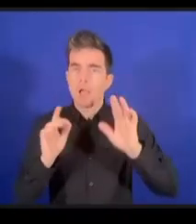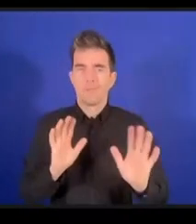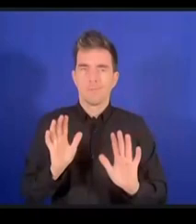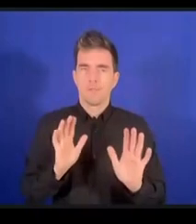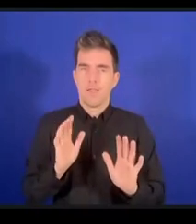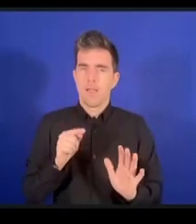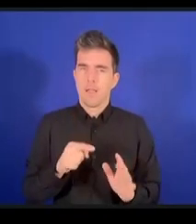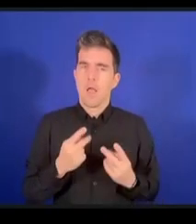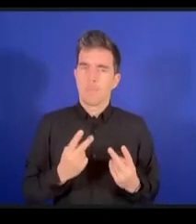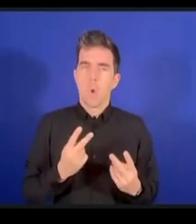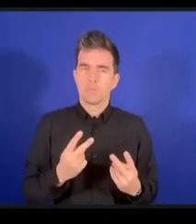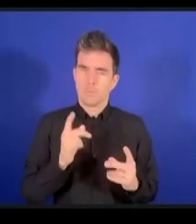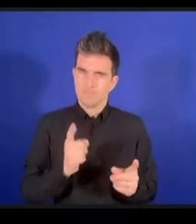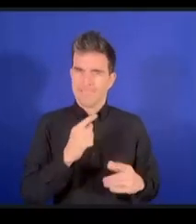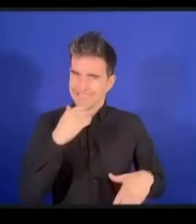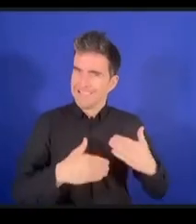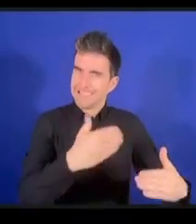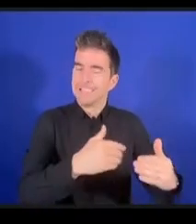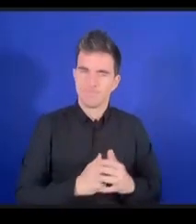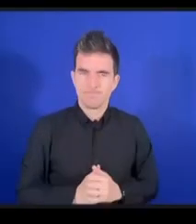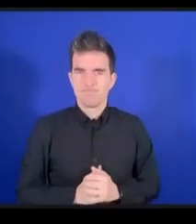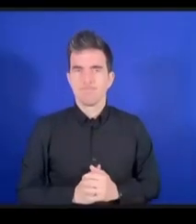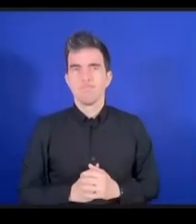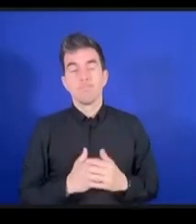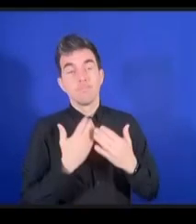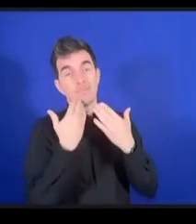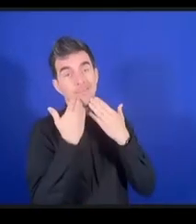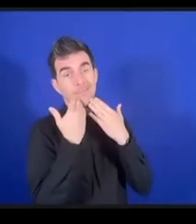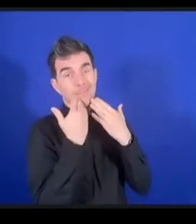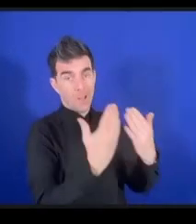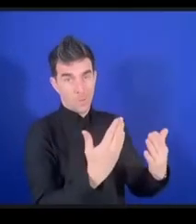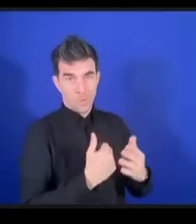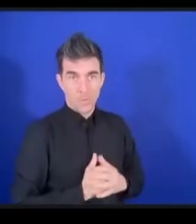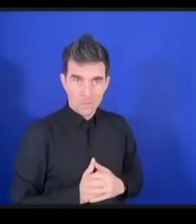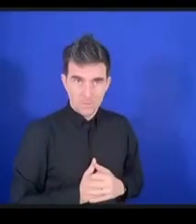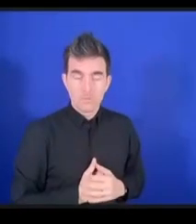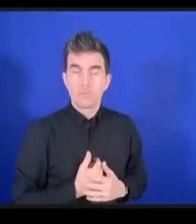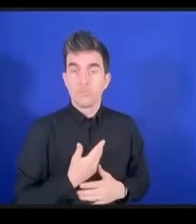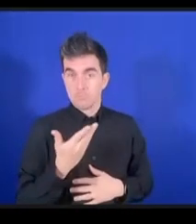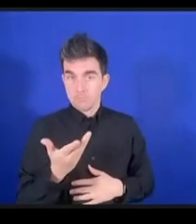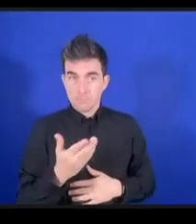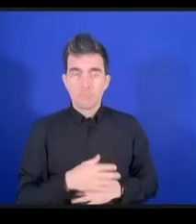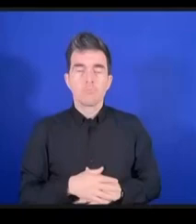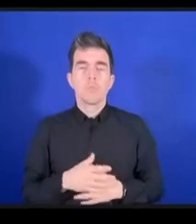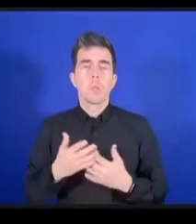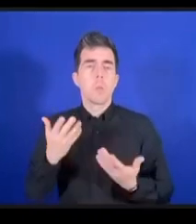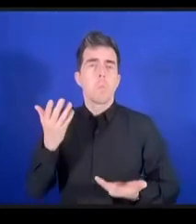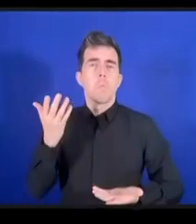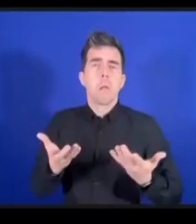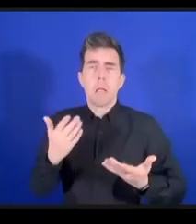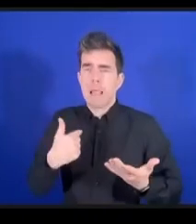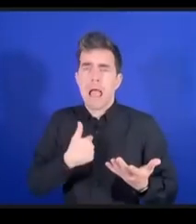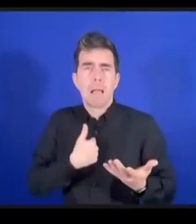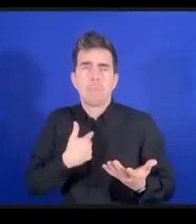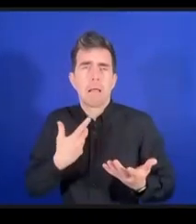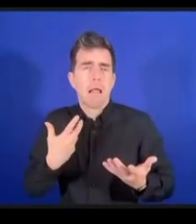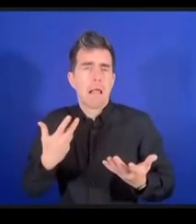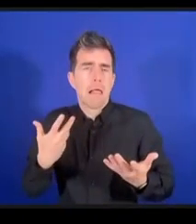Audrey je serai certainement simpliste mais je regarde le PNM